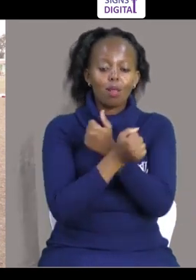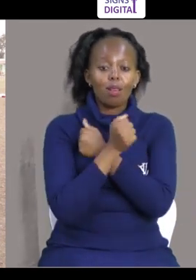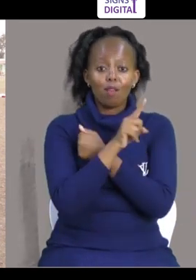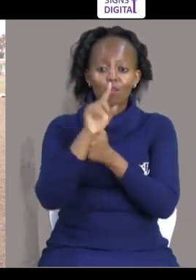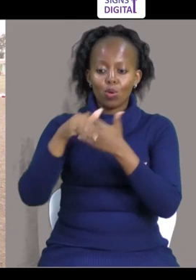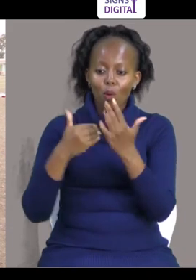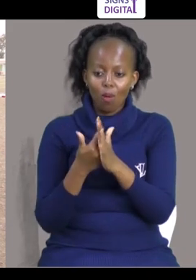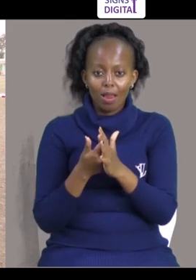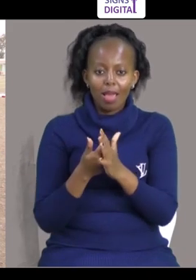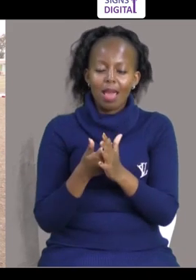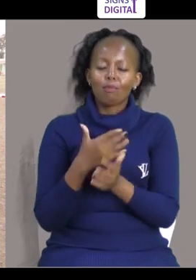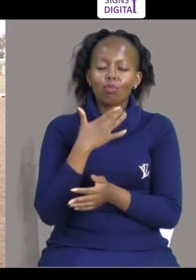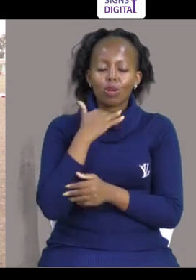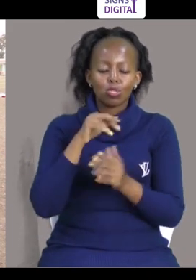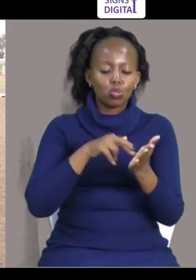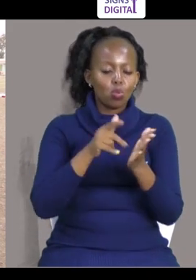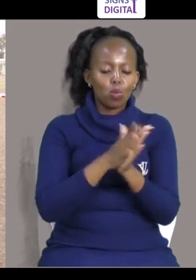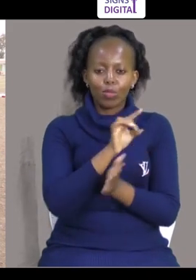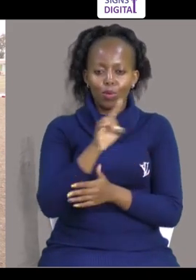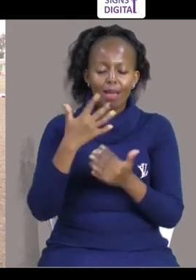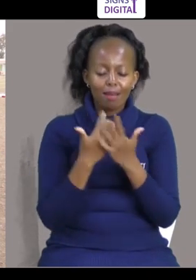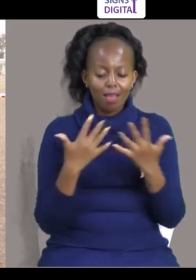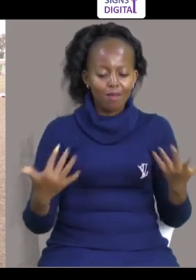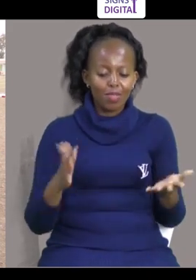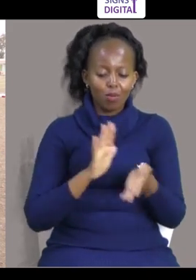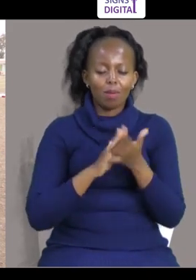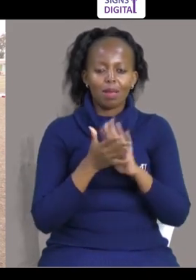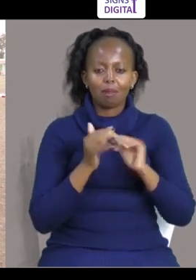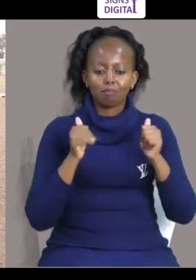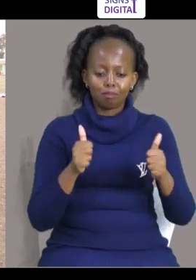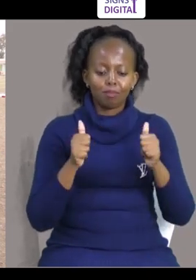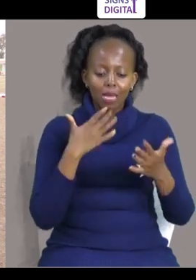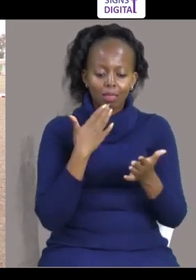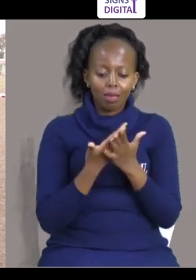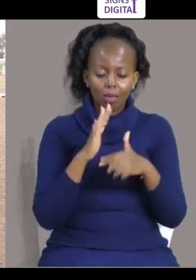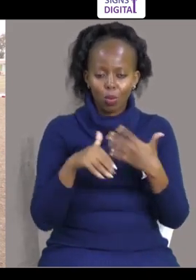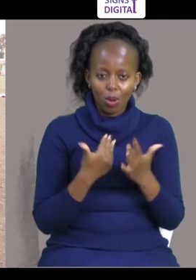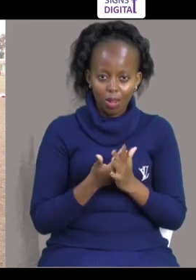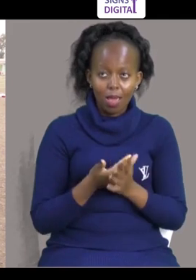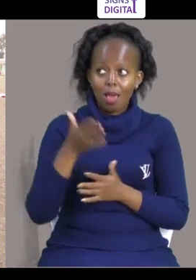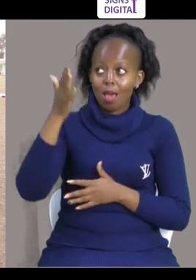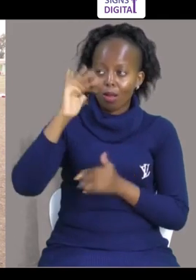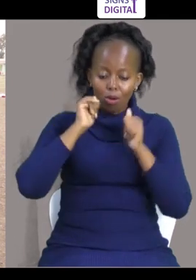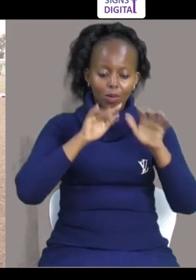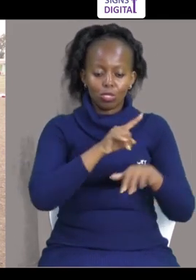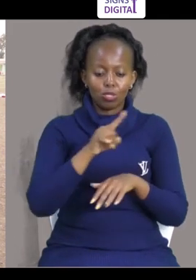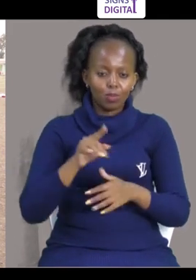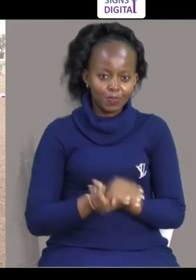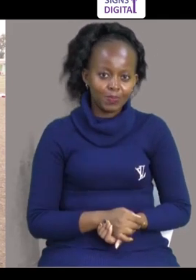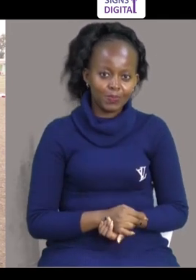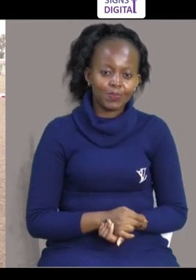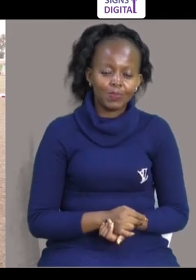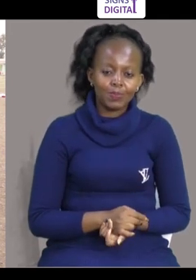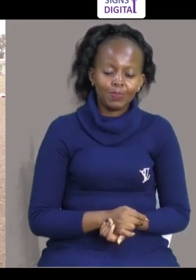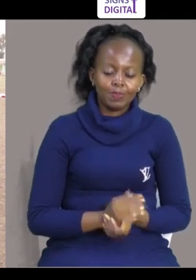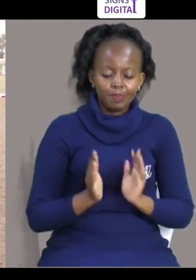Celebrations Tunawapenda Tunawuliza Tutebe Pamoja Mabu itakuwa Sawasawa Asanteni